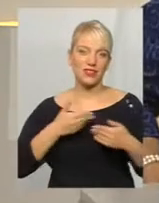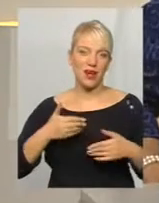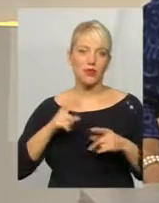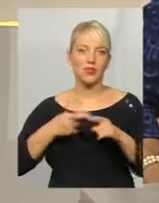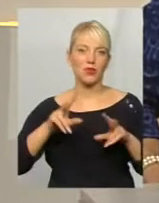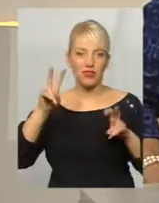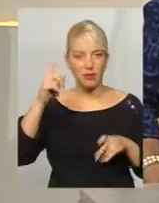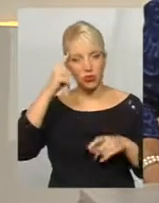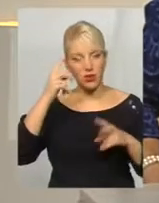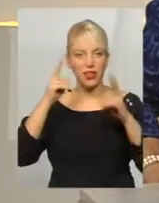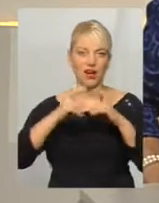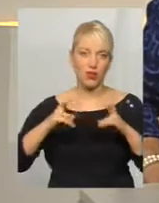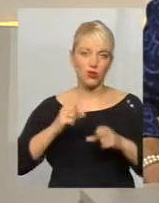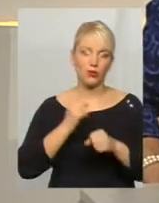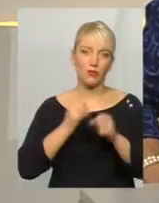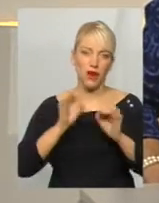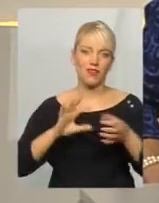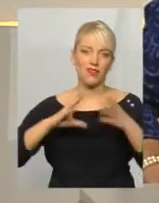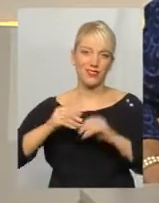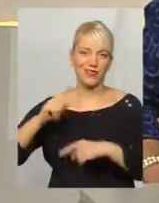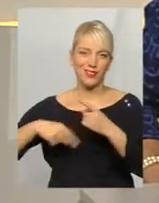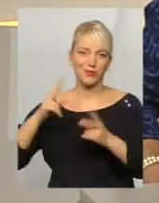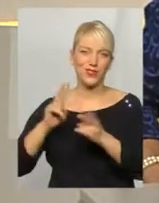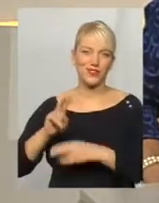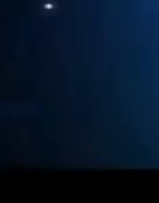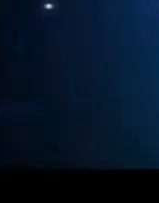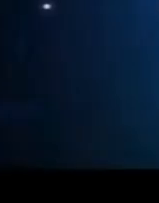тема «Думайте, аналізуйте, робіть правильні висновки». Побачимось.